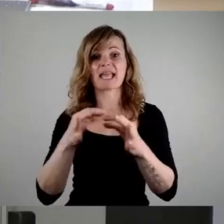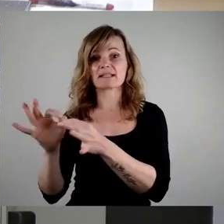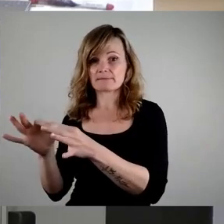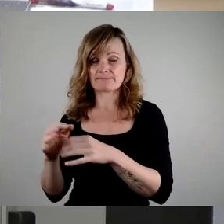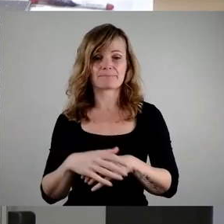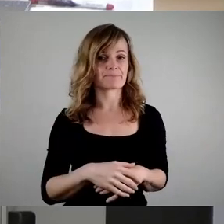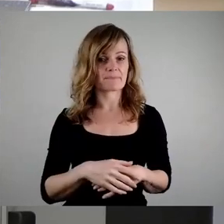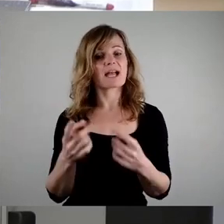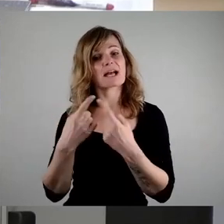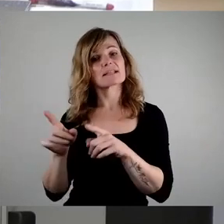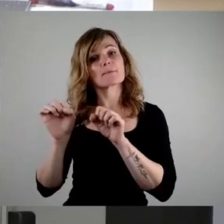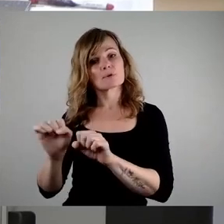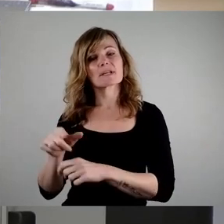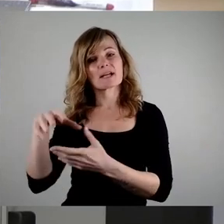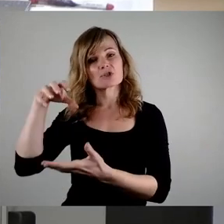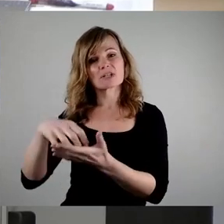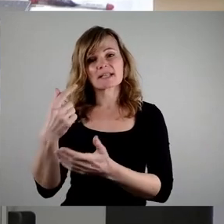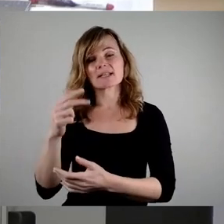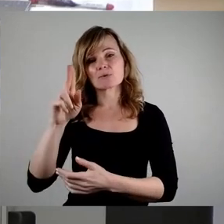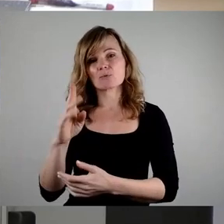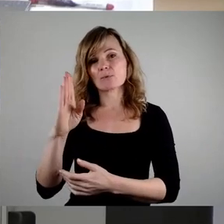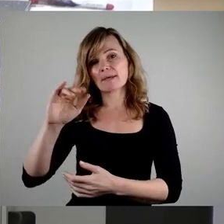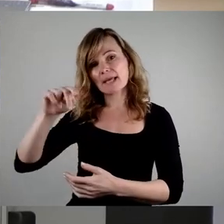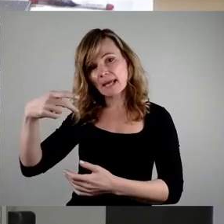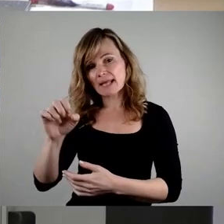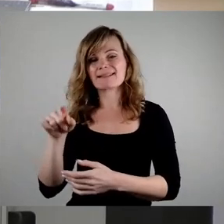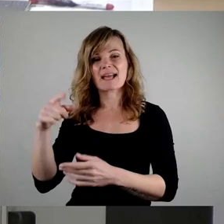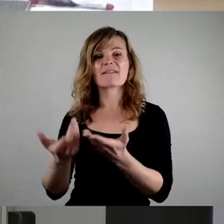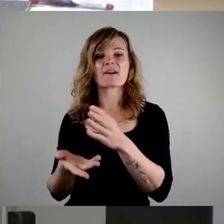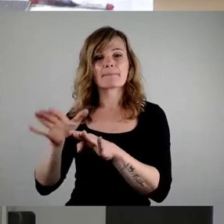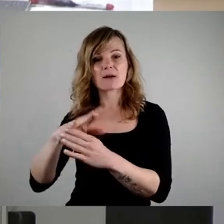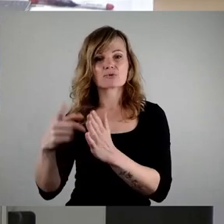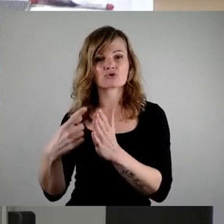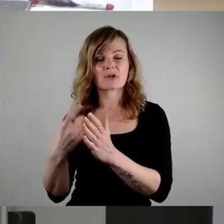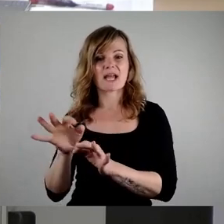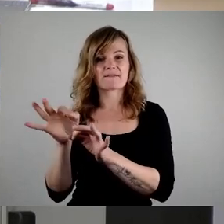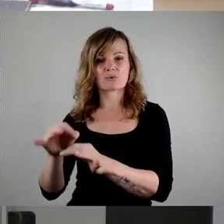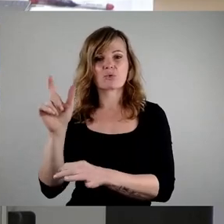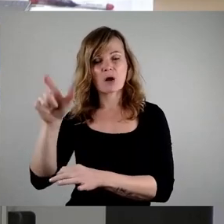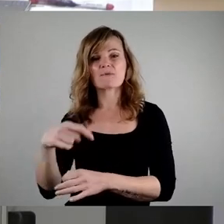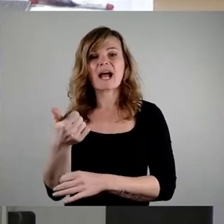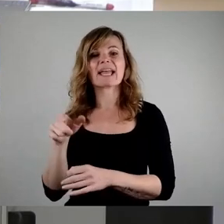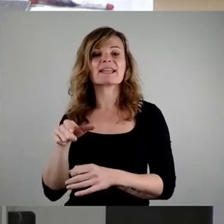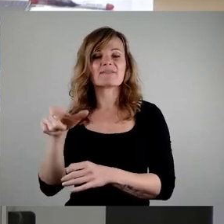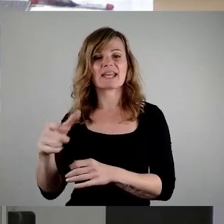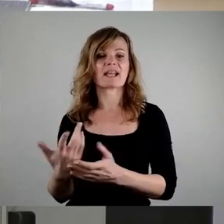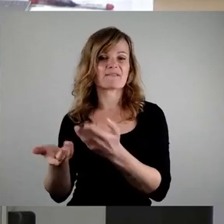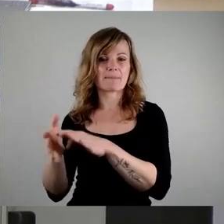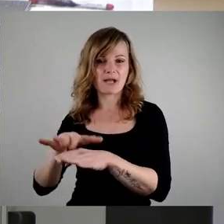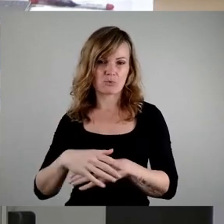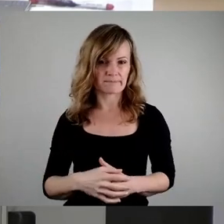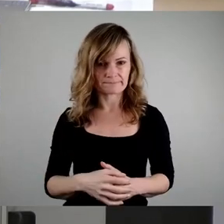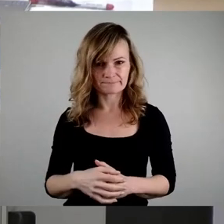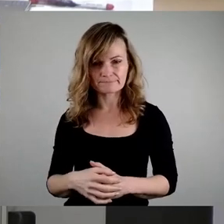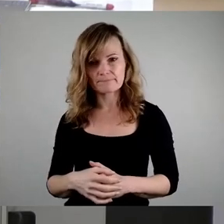Weg ist die Stadt Tübingen mit der Einführung einer Verpackungssteuer auf Einwegverpackungen gegangen. Deren Rechtmäßigkeit wurde